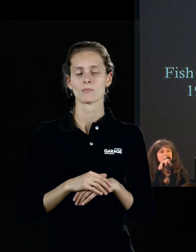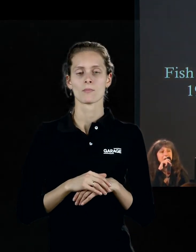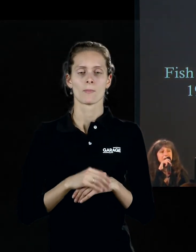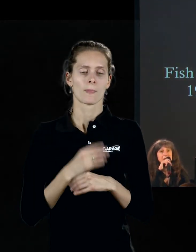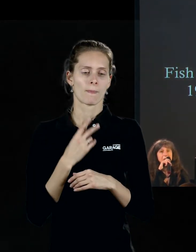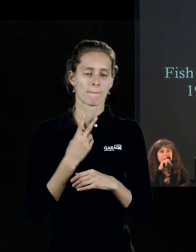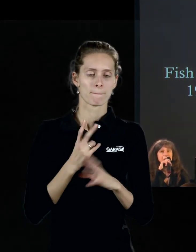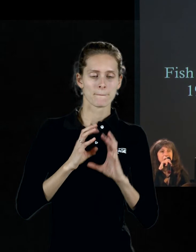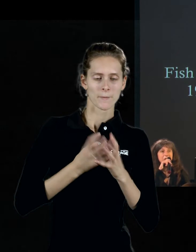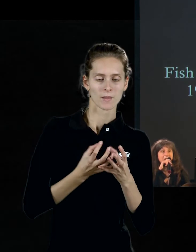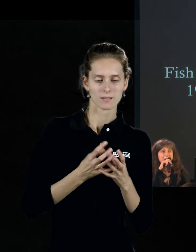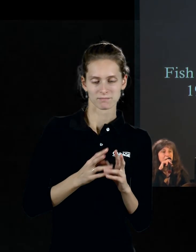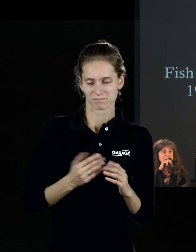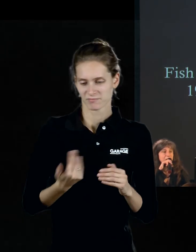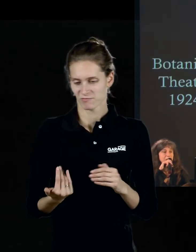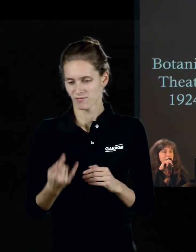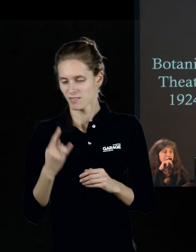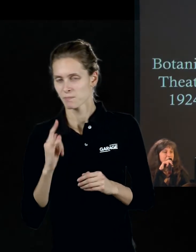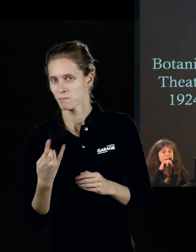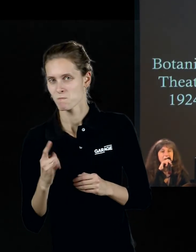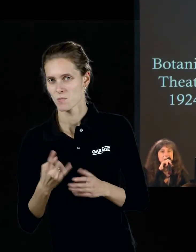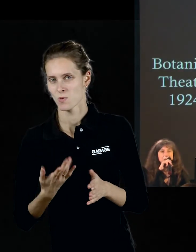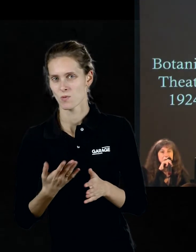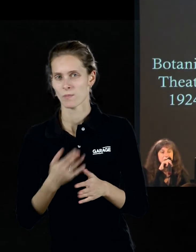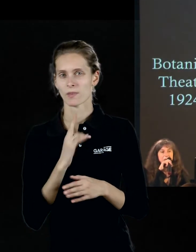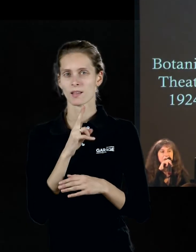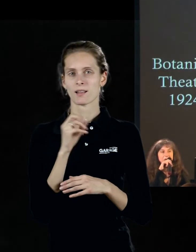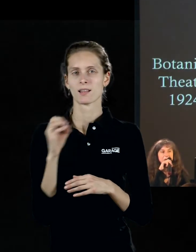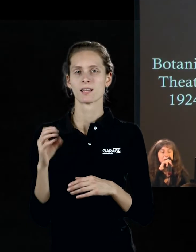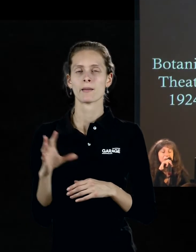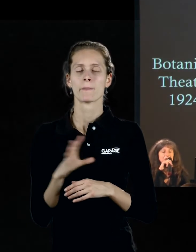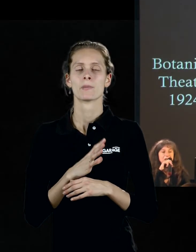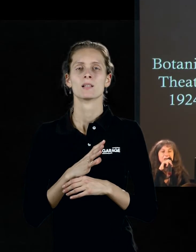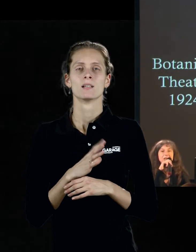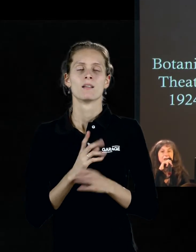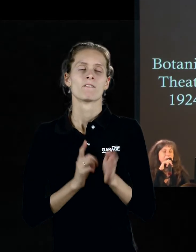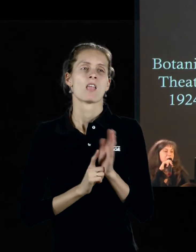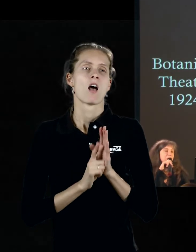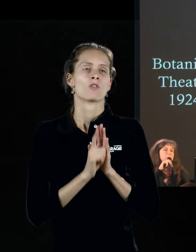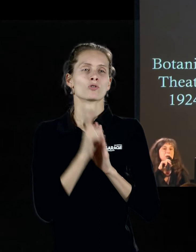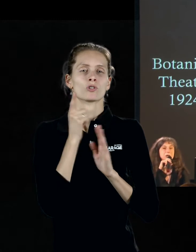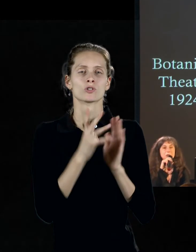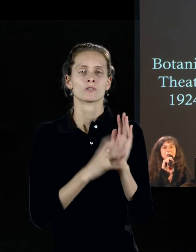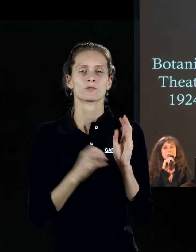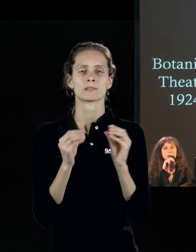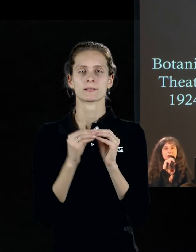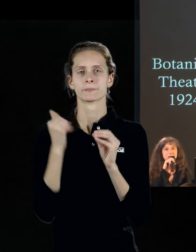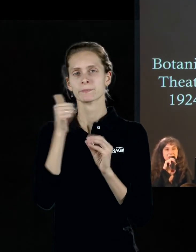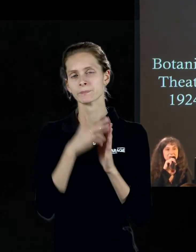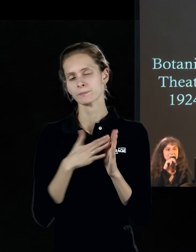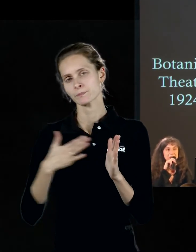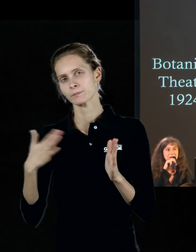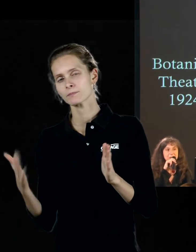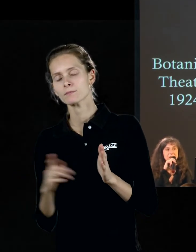детским. С миром Клея ещё в начале десятых годов был одним из первых, кто